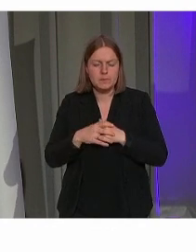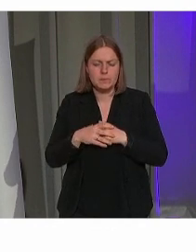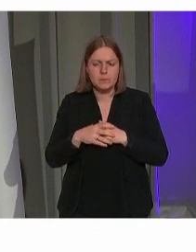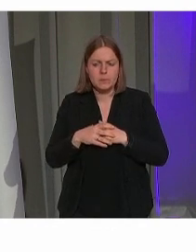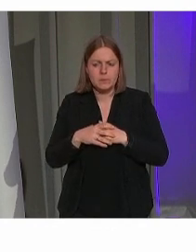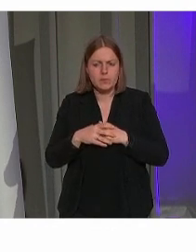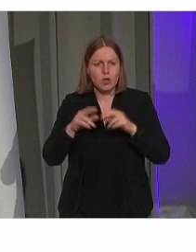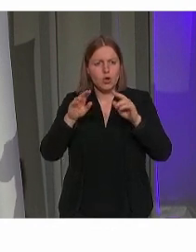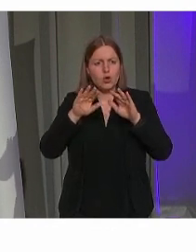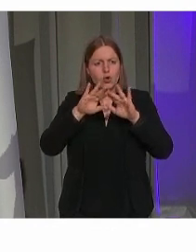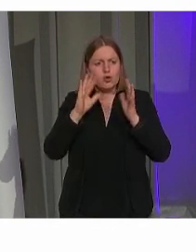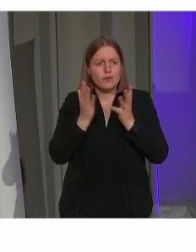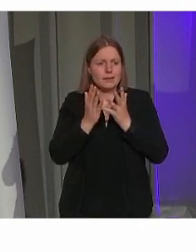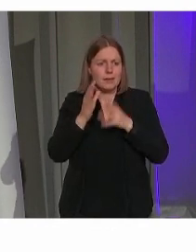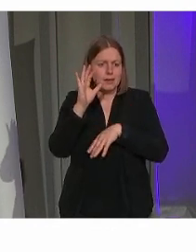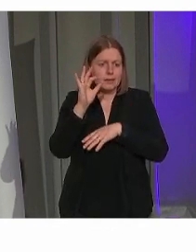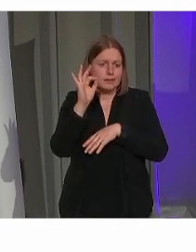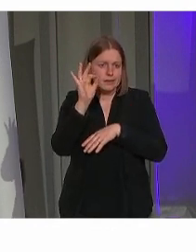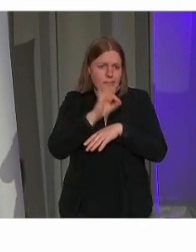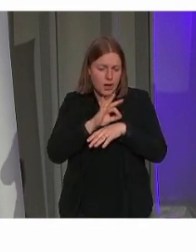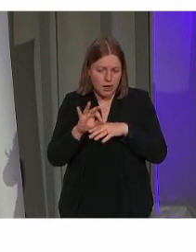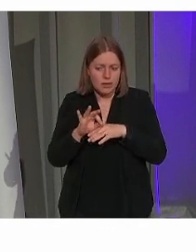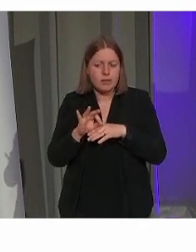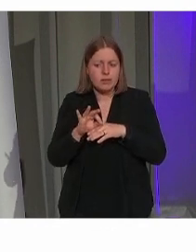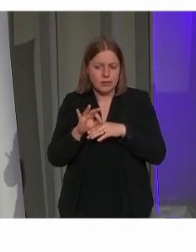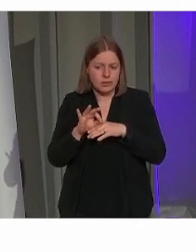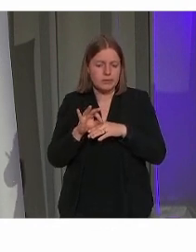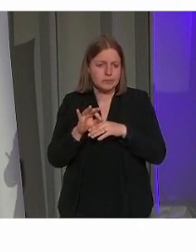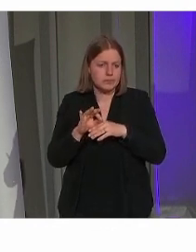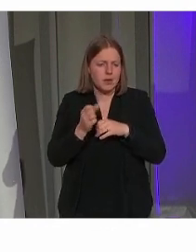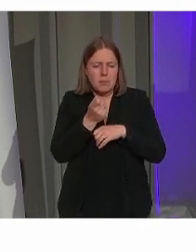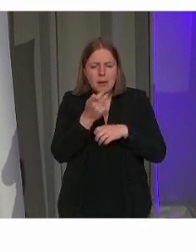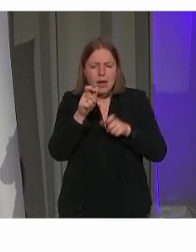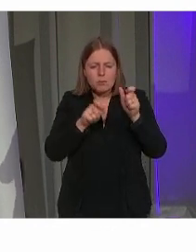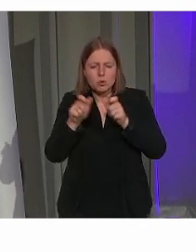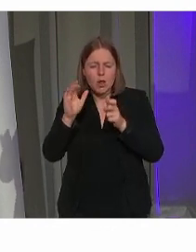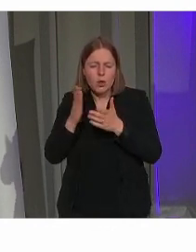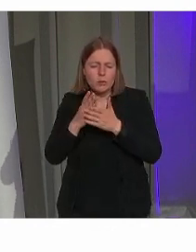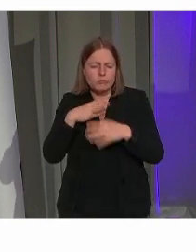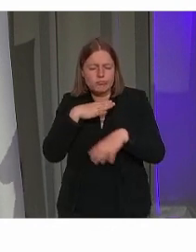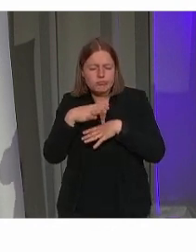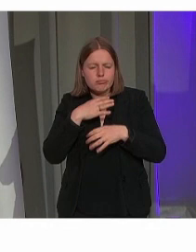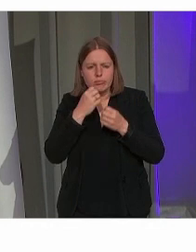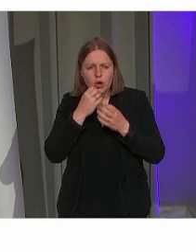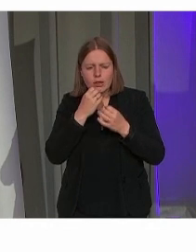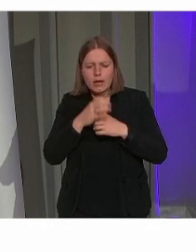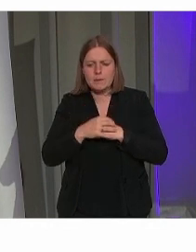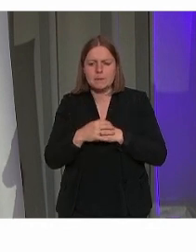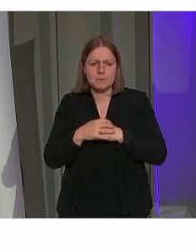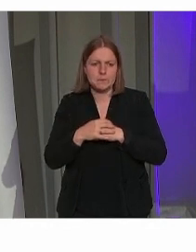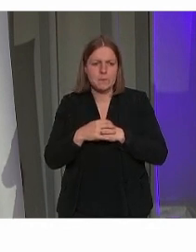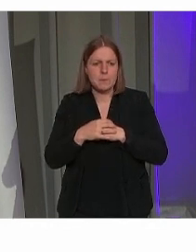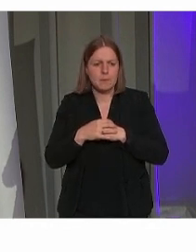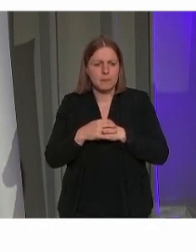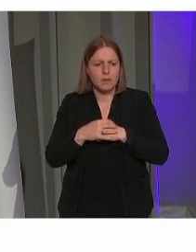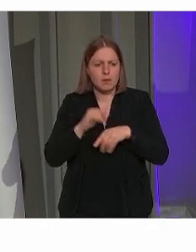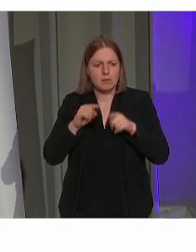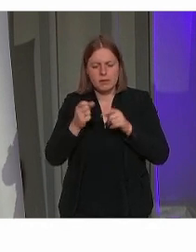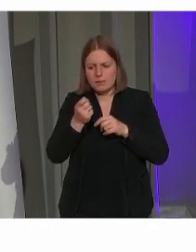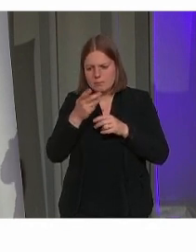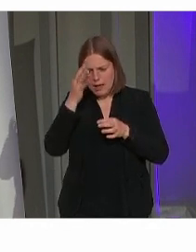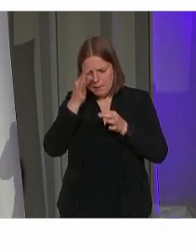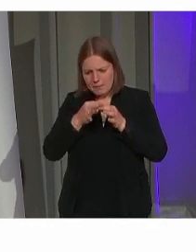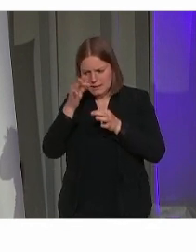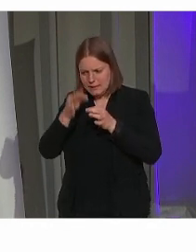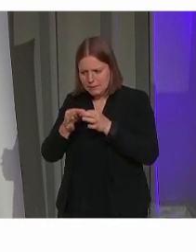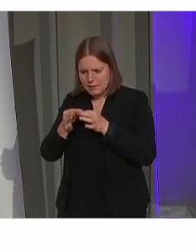Universal design, hier door de enkele sprekers ook al toegelicht. Vanuit een aantal principes zorgen